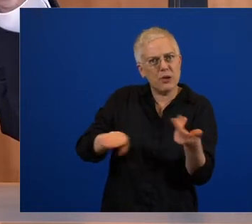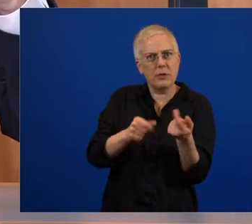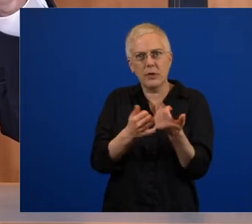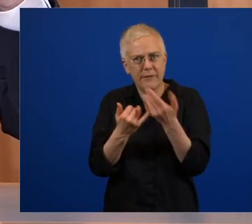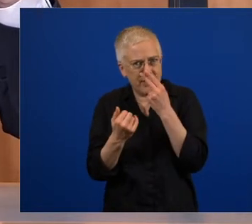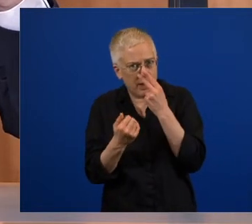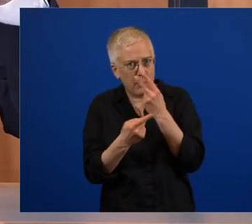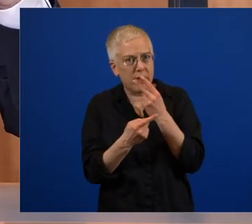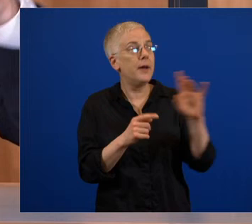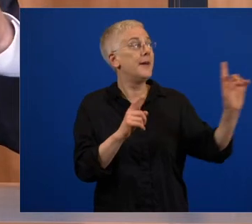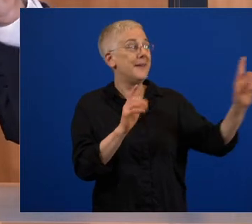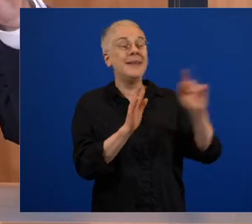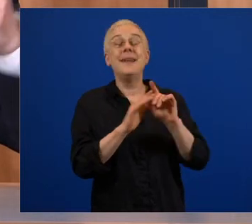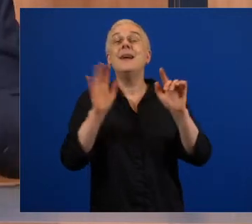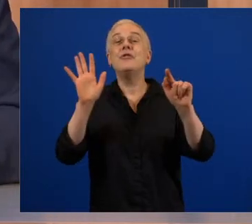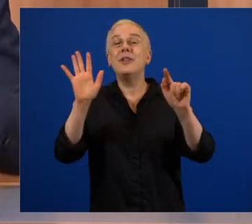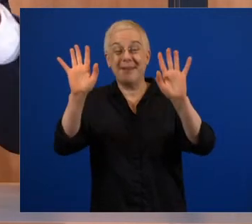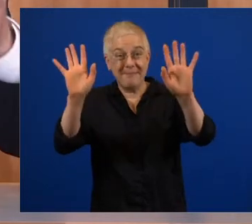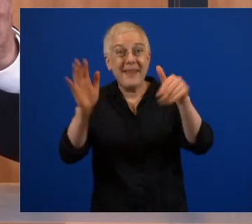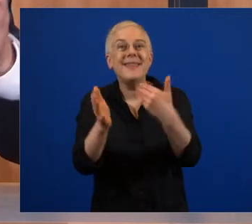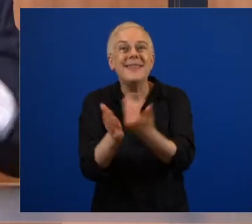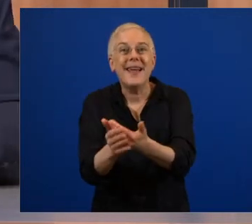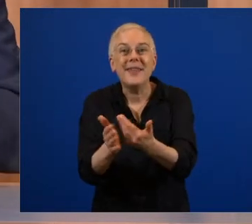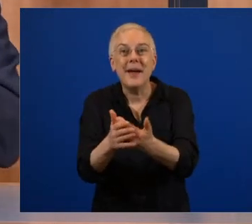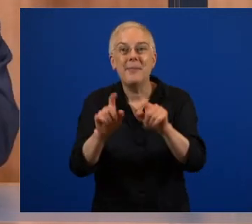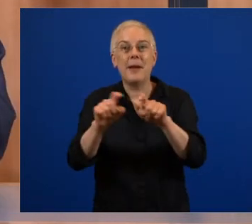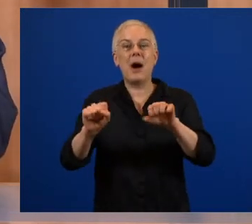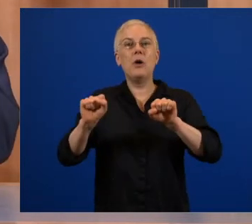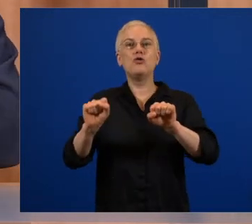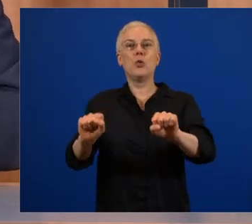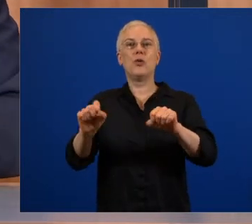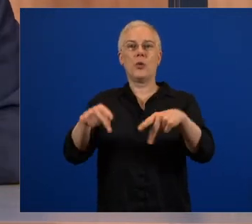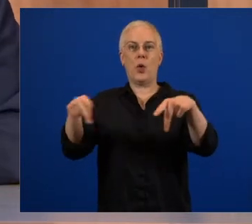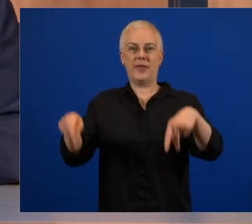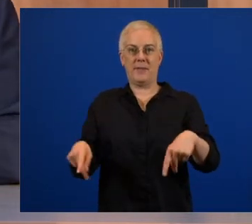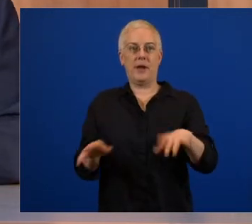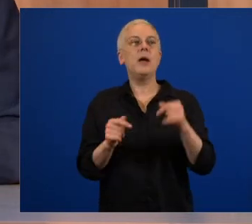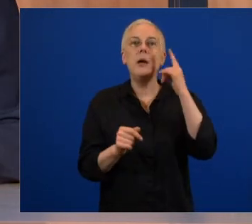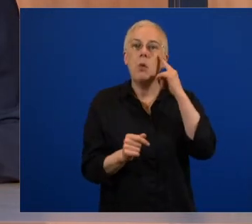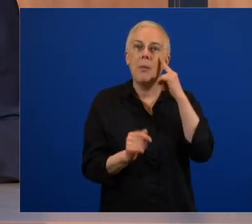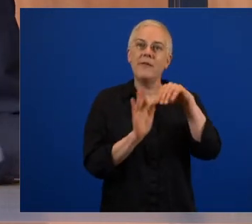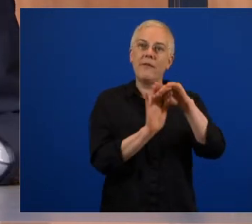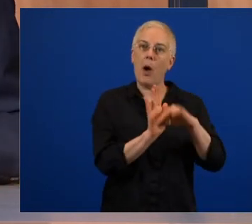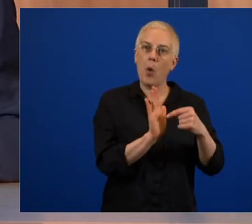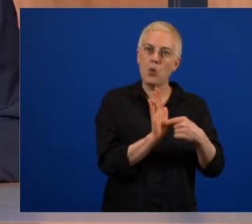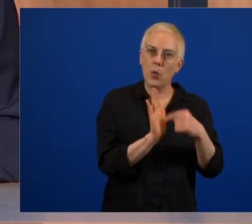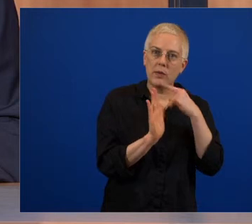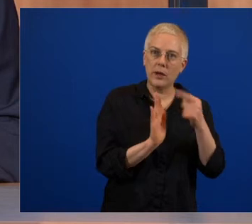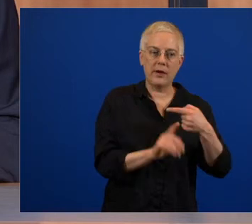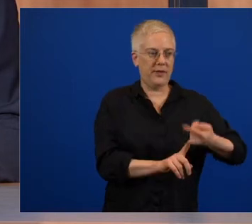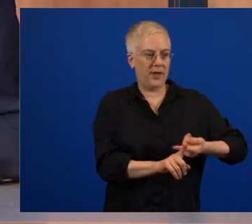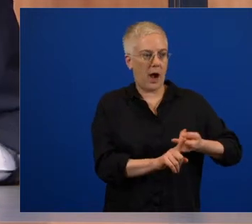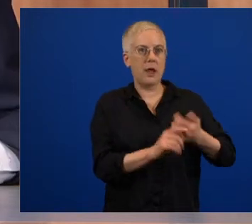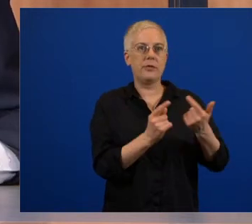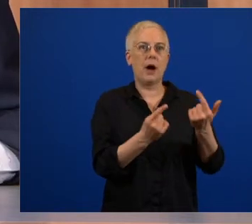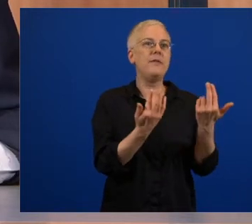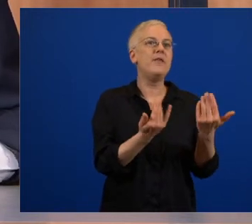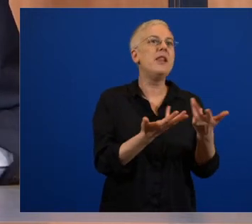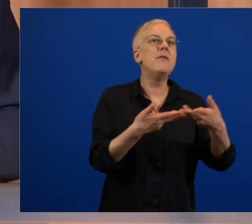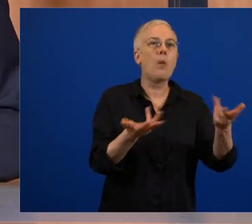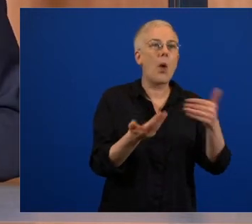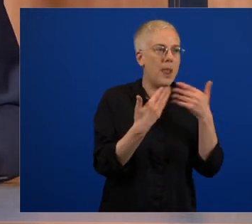gestellt und wenn Sie jetzt diese verschiedenen Größenordnungen sehen, 1000 im Freien, 650 in geschlossenen Räumen, dann nehmen wir mal die